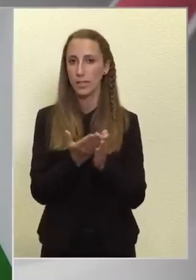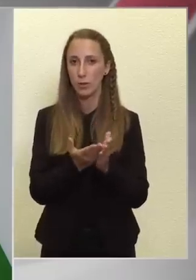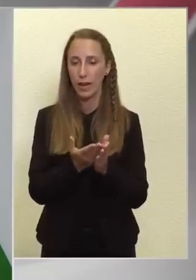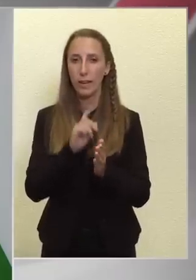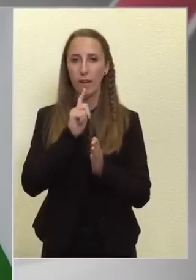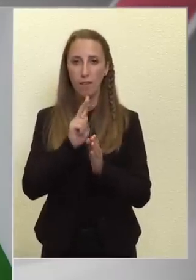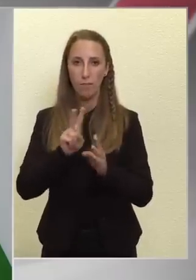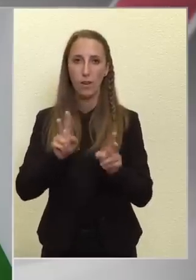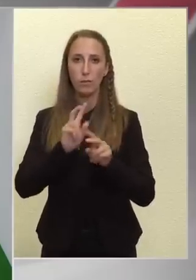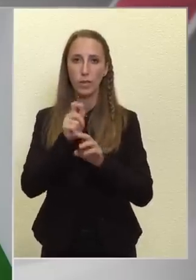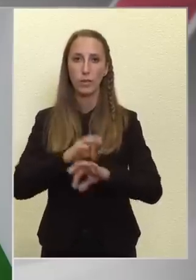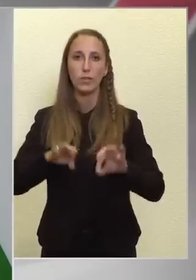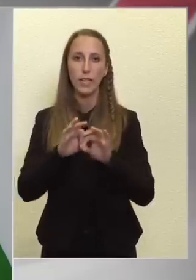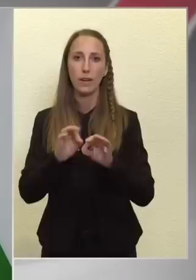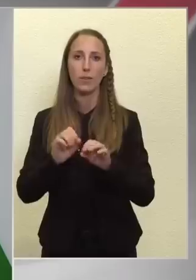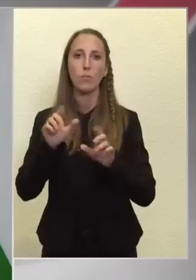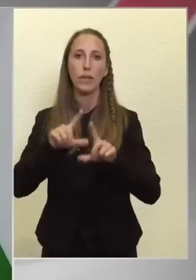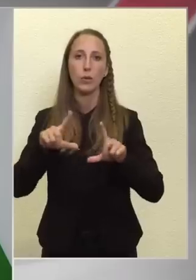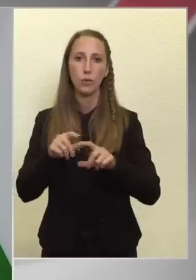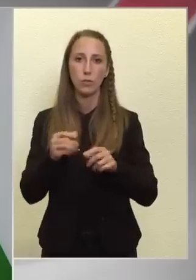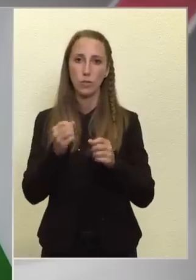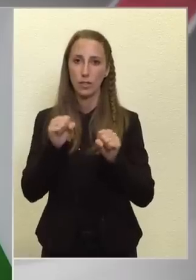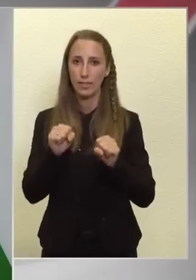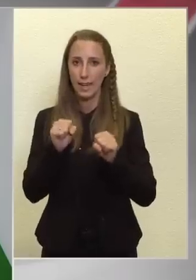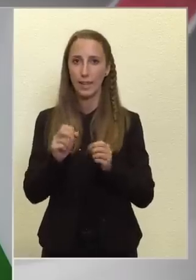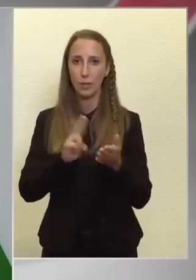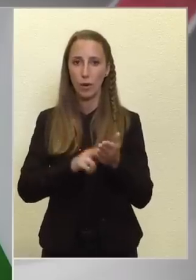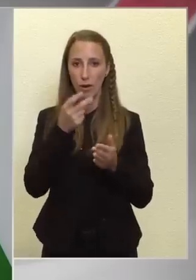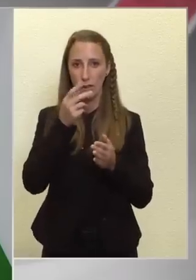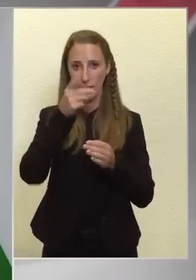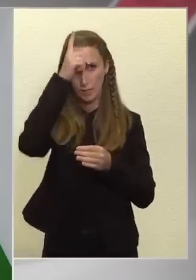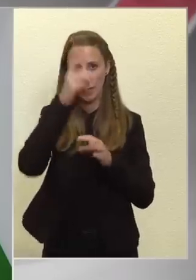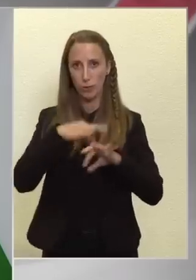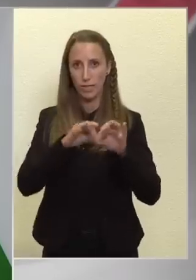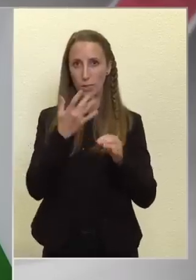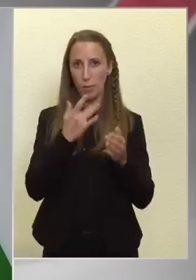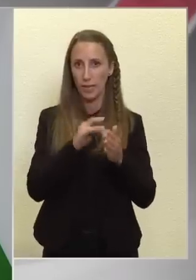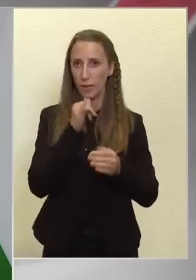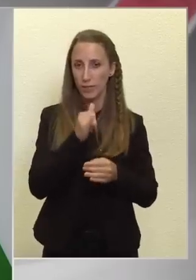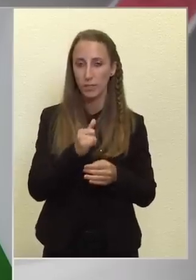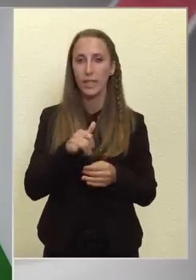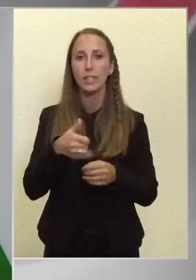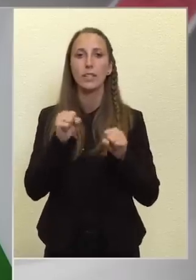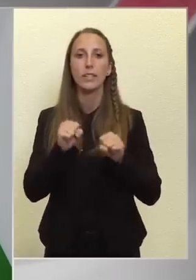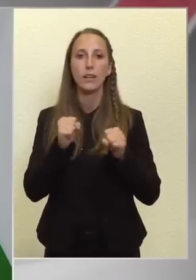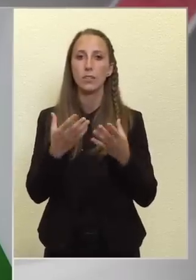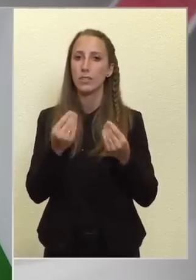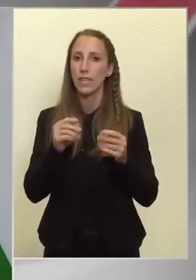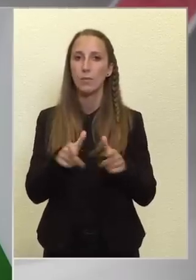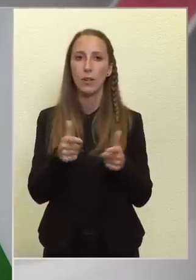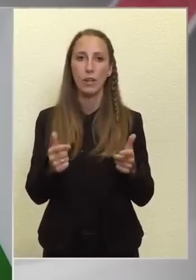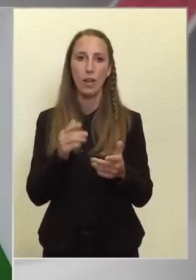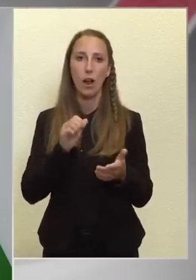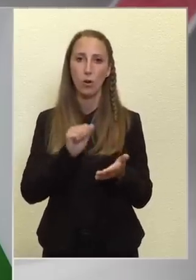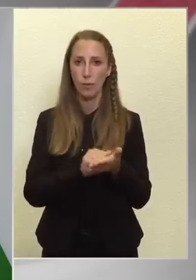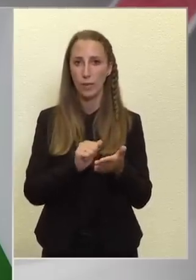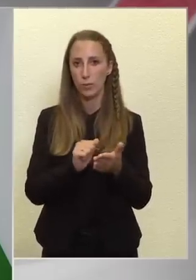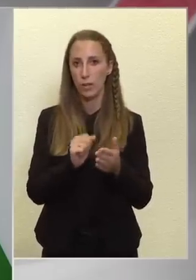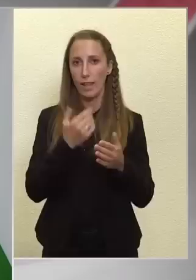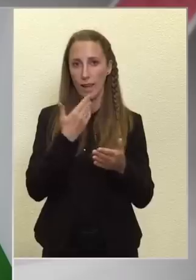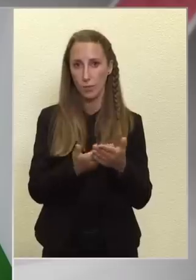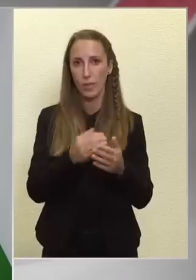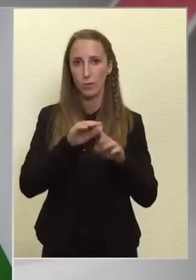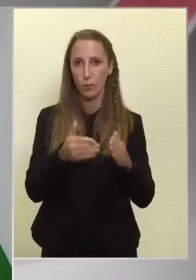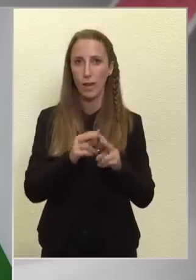De van Magyarországban a pedagógusoknak sztrájk joga, Németországban például nincsen. És a tiltakozásnak számtalan alkotmányosan elismert formája van. A